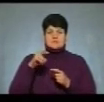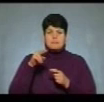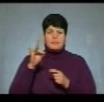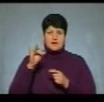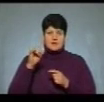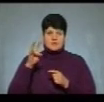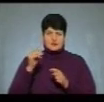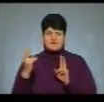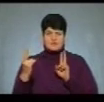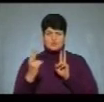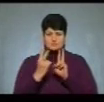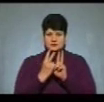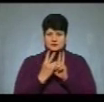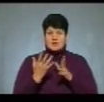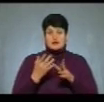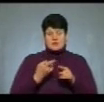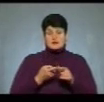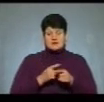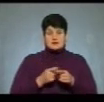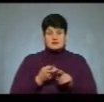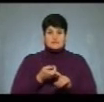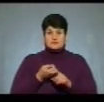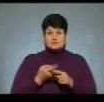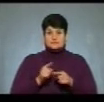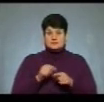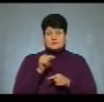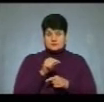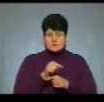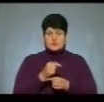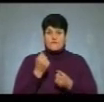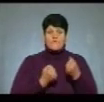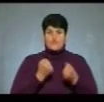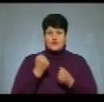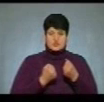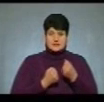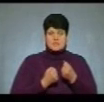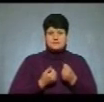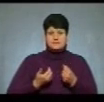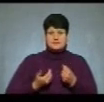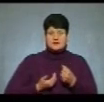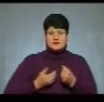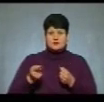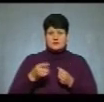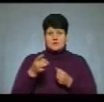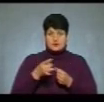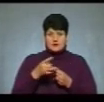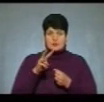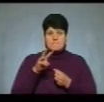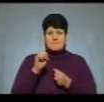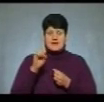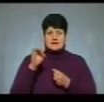зустрічну смугу руху. Унаслідок даної дорожньої транспортної пригоди водій, мешканець Тернопільського району «Мерседеса